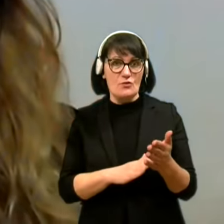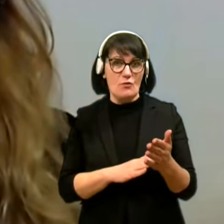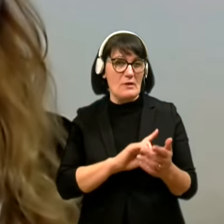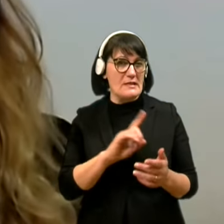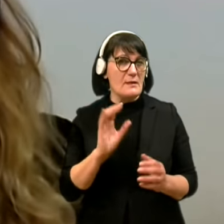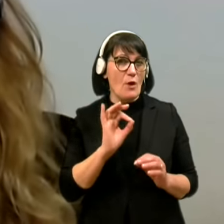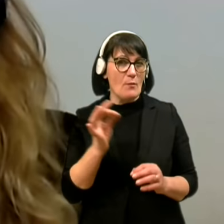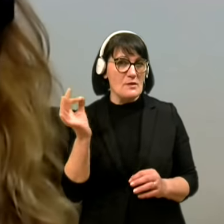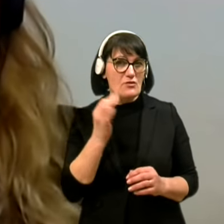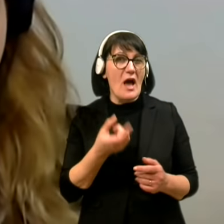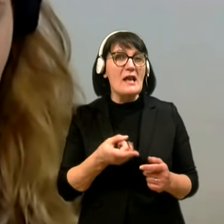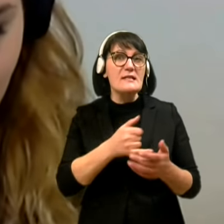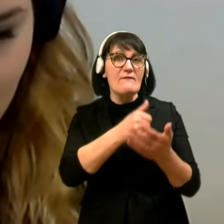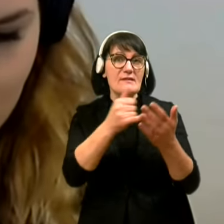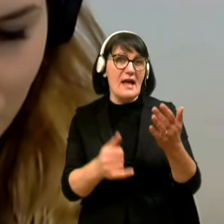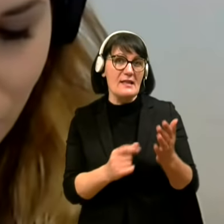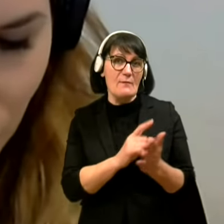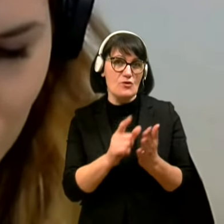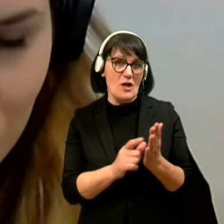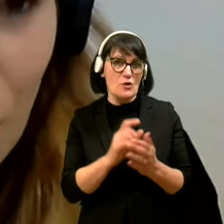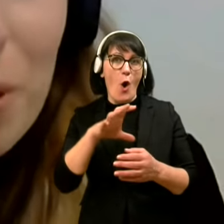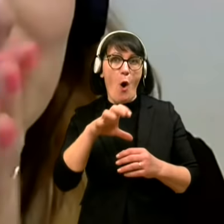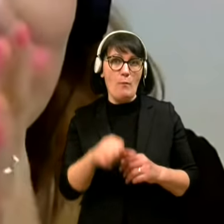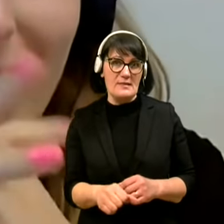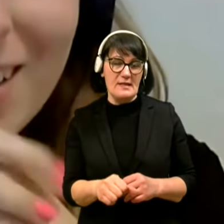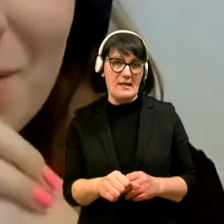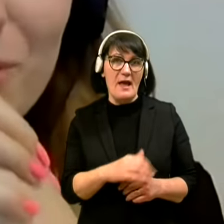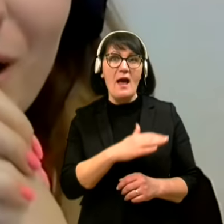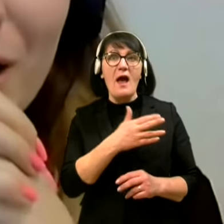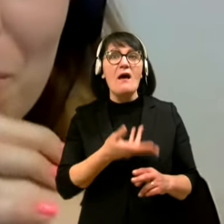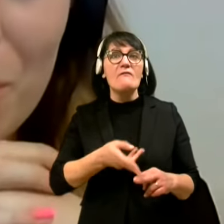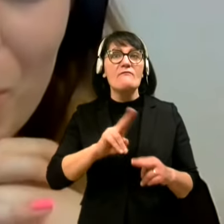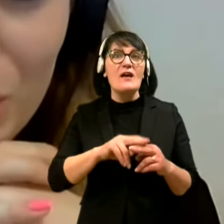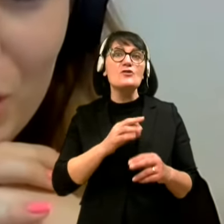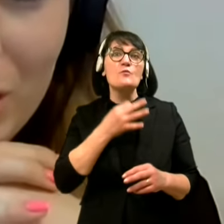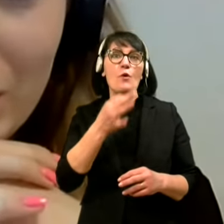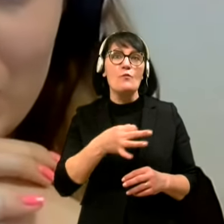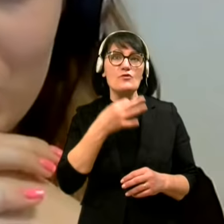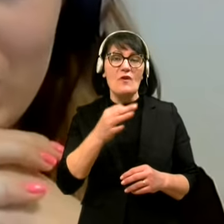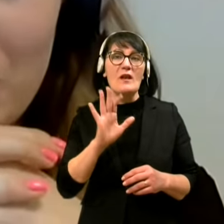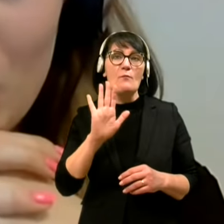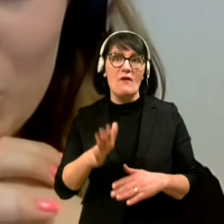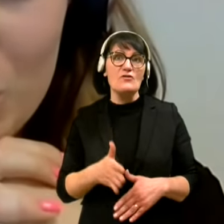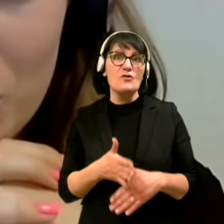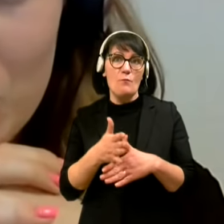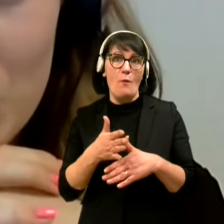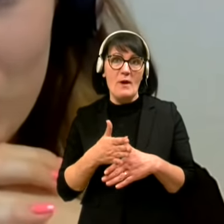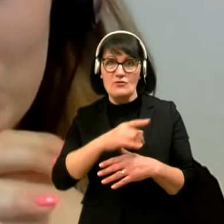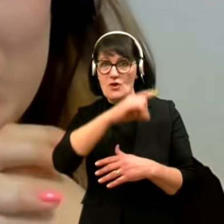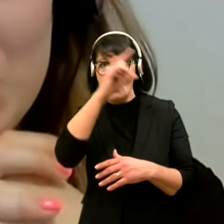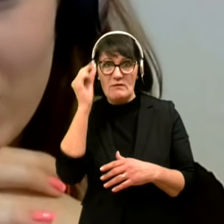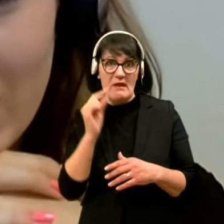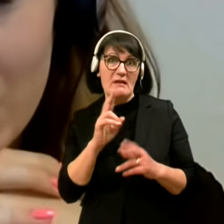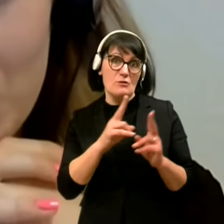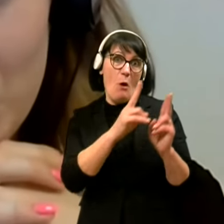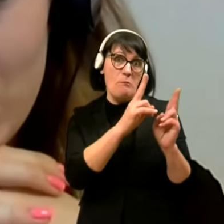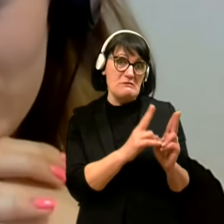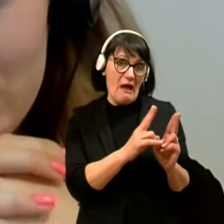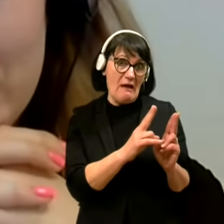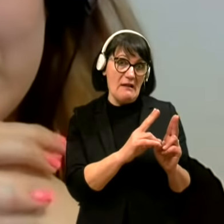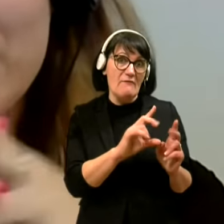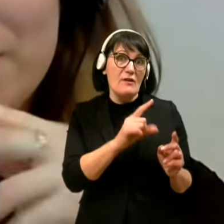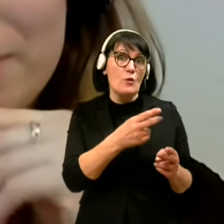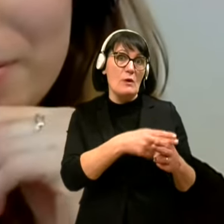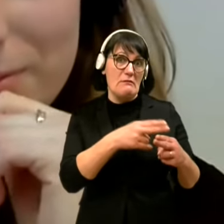a ste v zadnjem času opazili večje povpraševanje po vaši pomoči ljudi, ki mogoče obtičijo nekje v